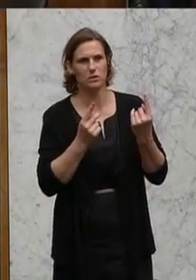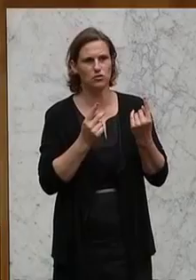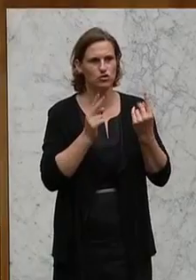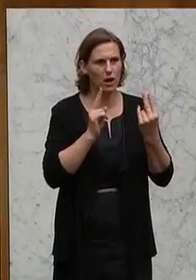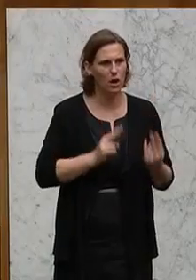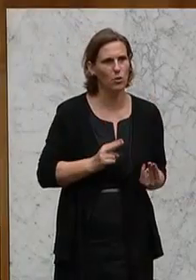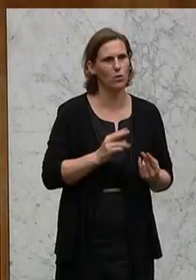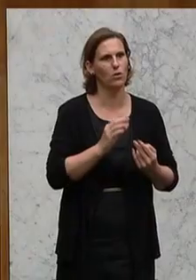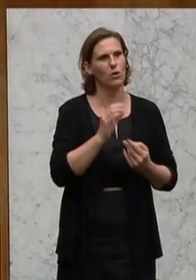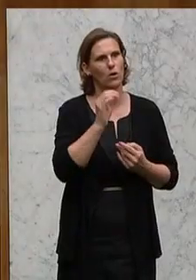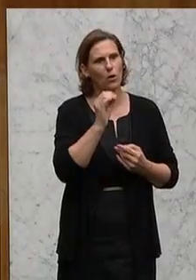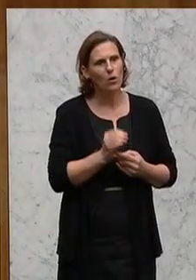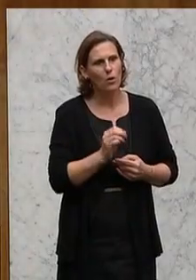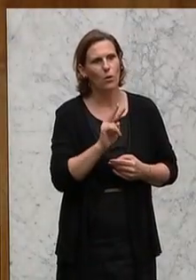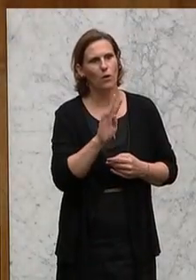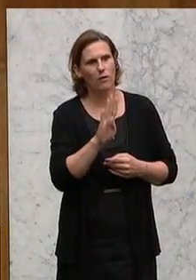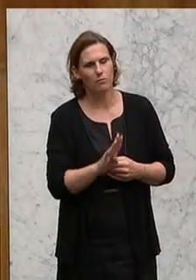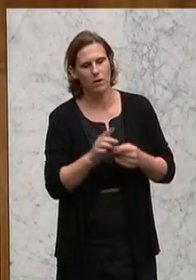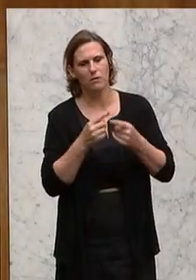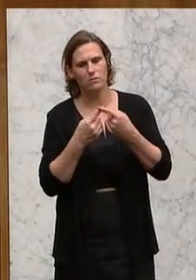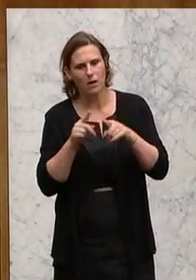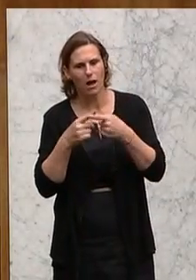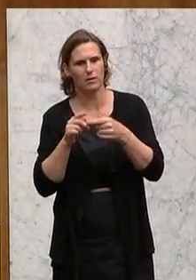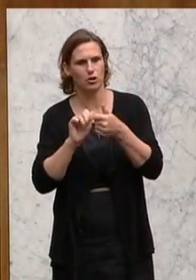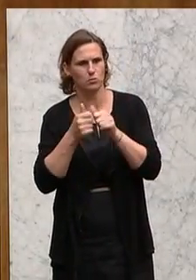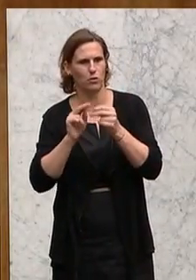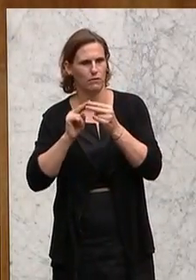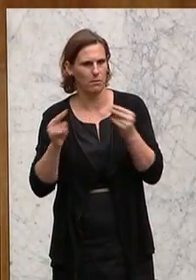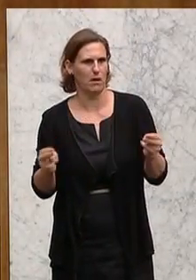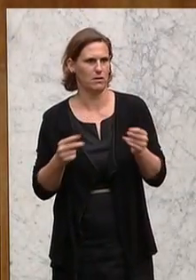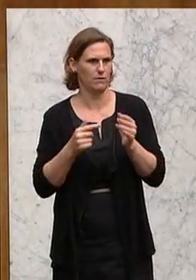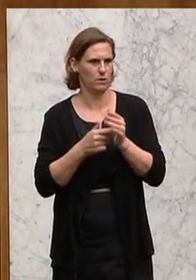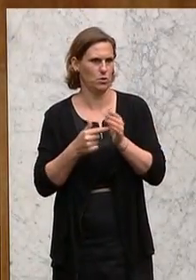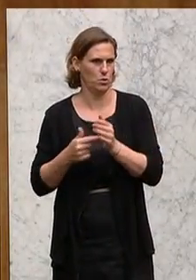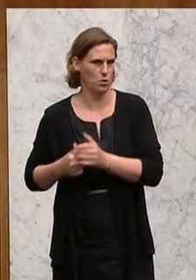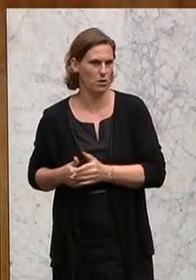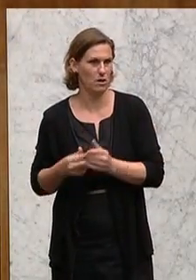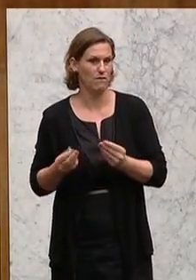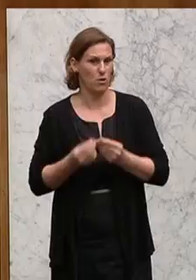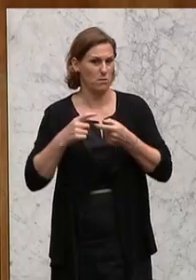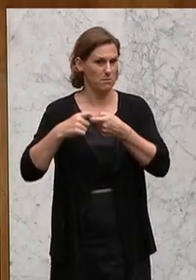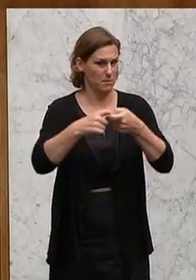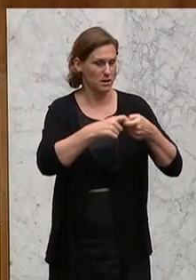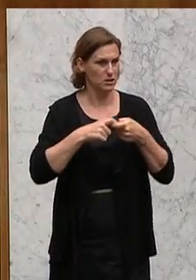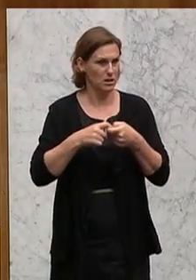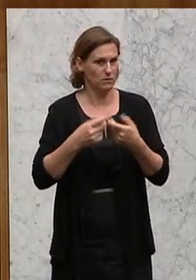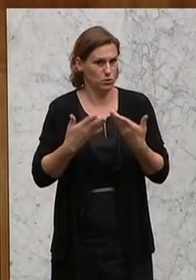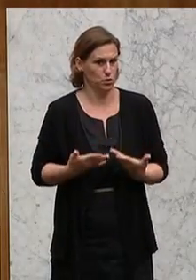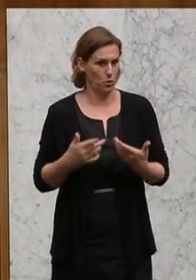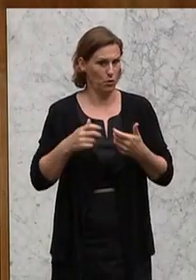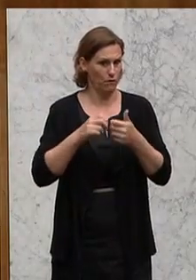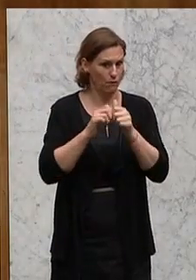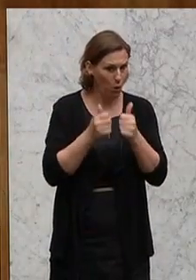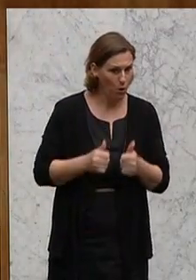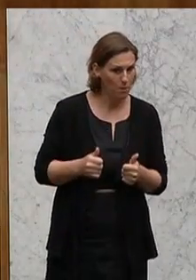Letztere, der sich noch extra in den Aussichtsrat dieser neuen GmbH rein reklamiert hat. Warum die GmbH überhaupt so in dieser Form kommt,